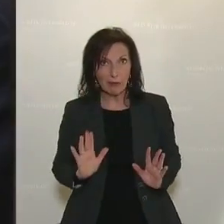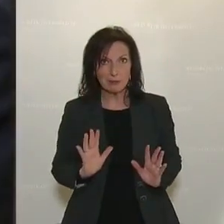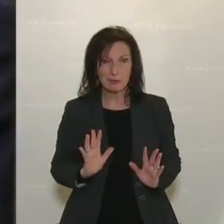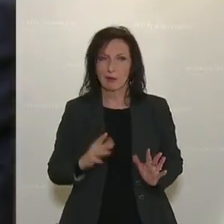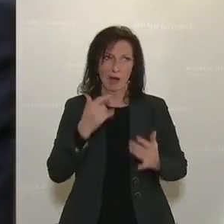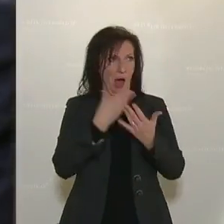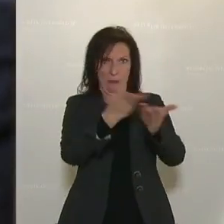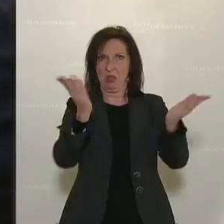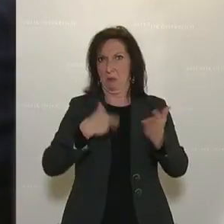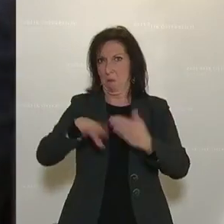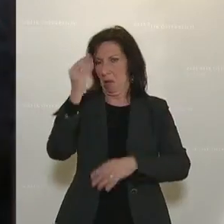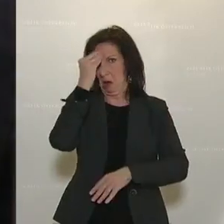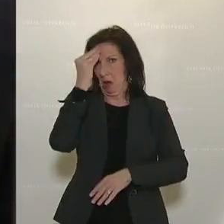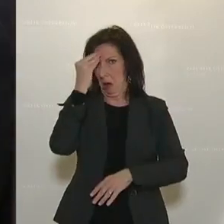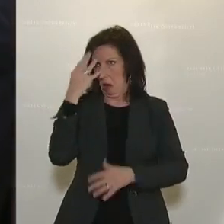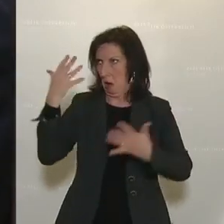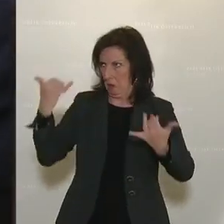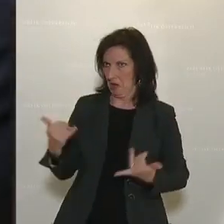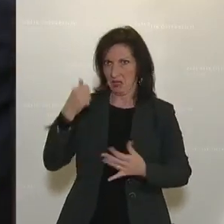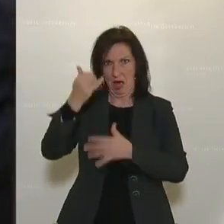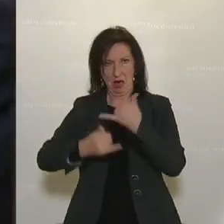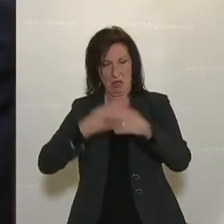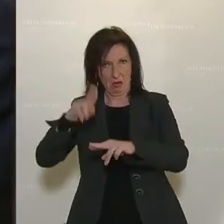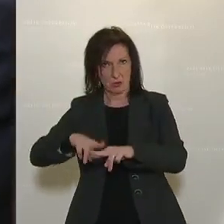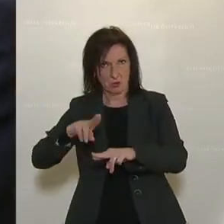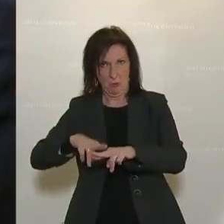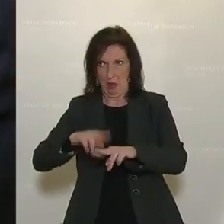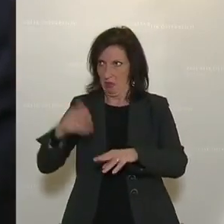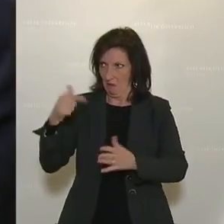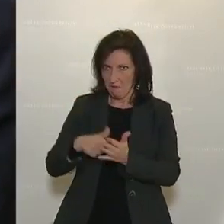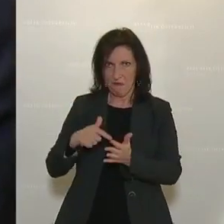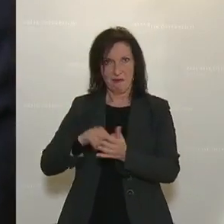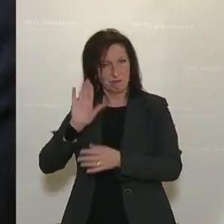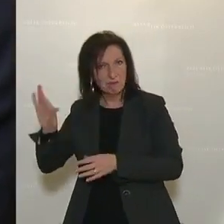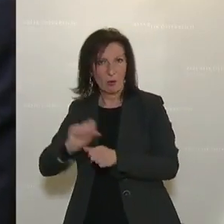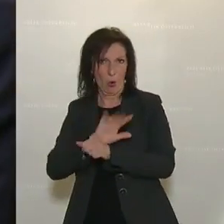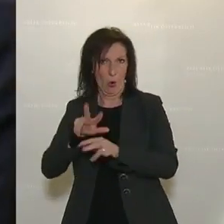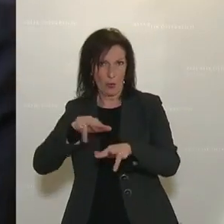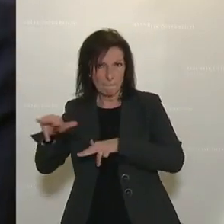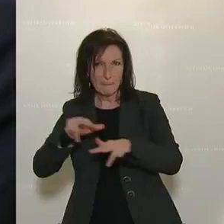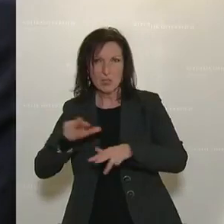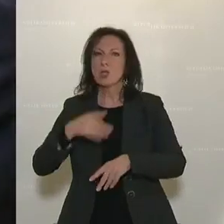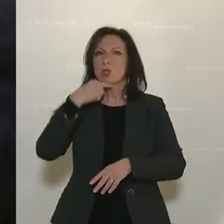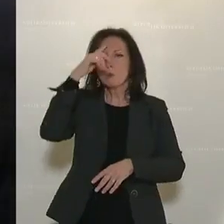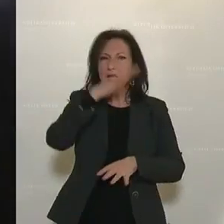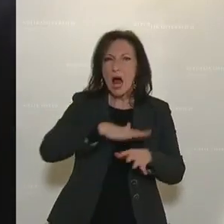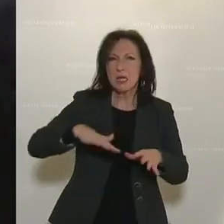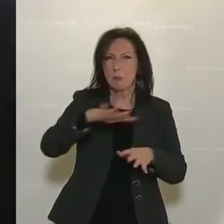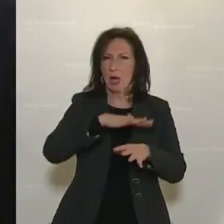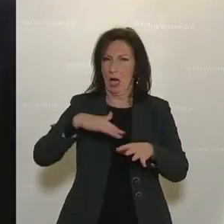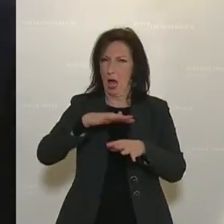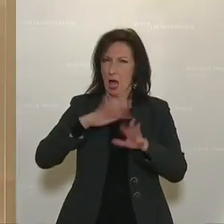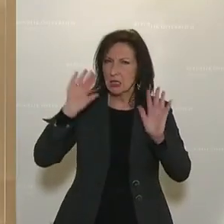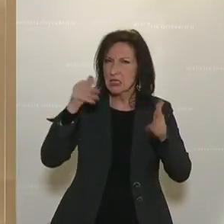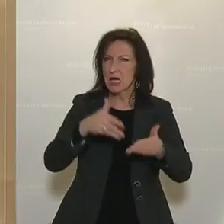Corona-Management. Sie wissen, dass die negativen Spitzenwerte im Spitalsbereich und bei den Intensivpatienten schon